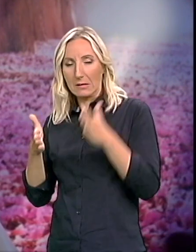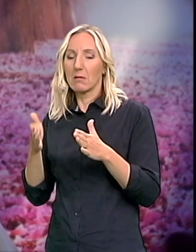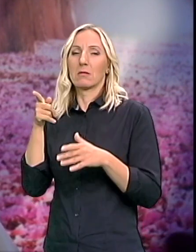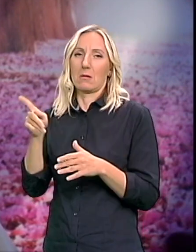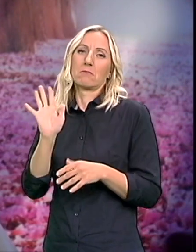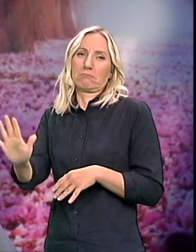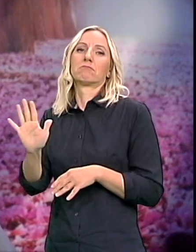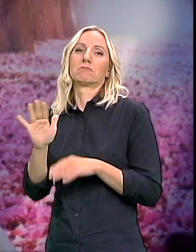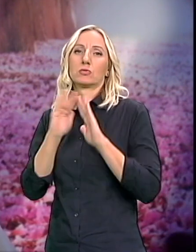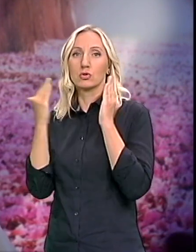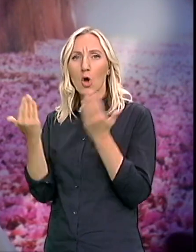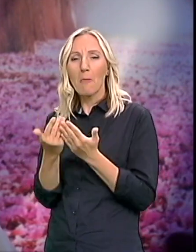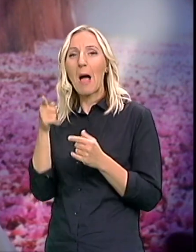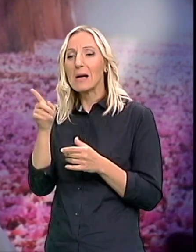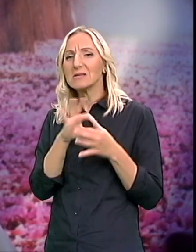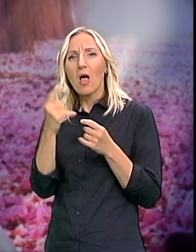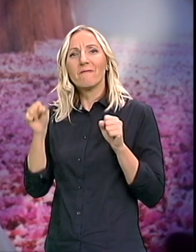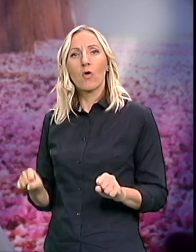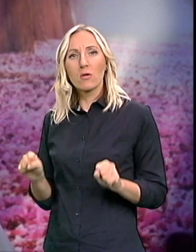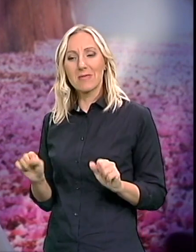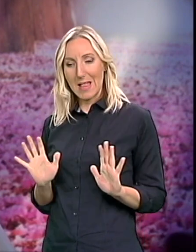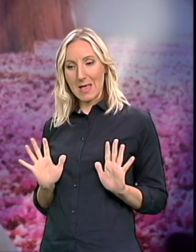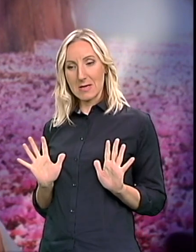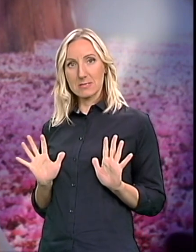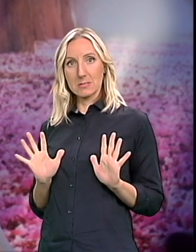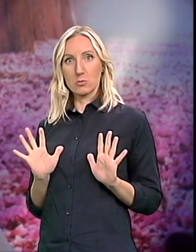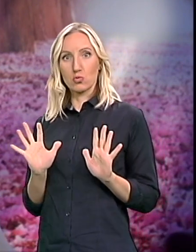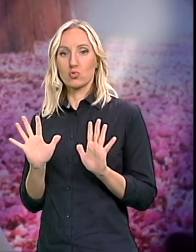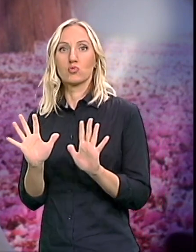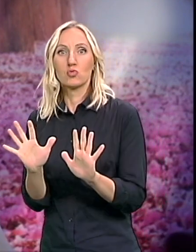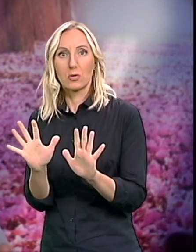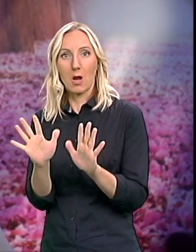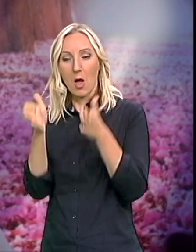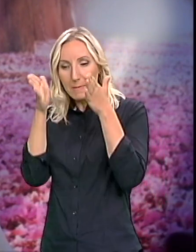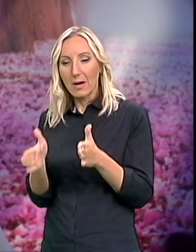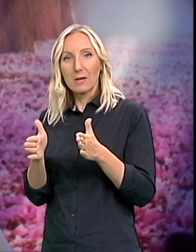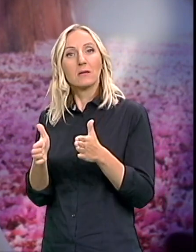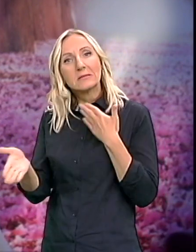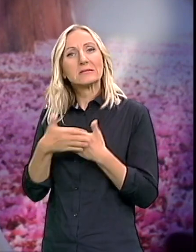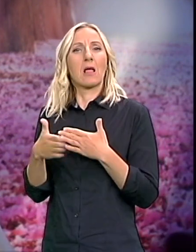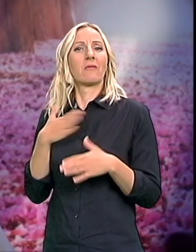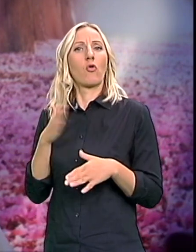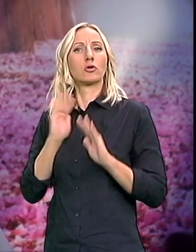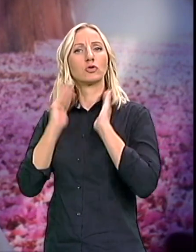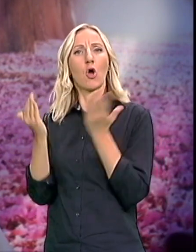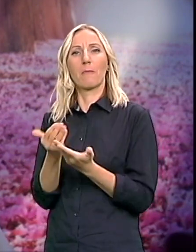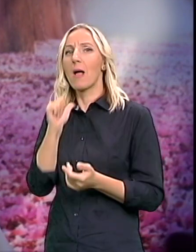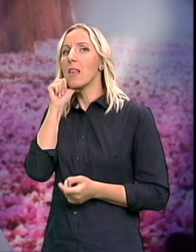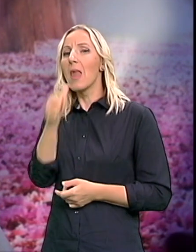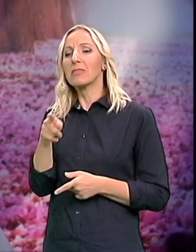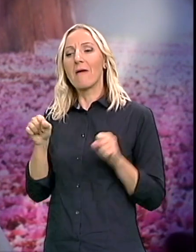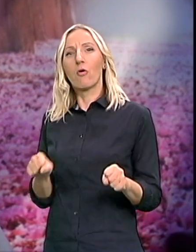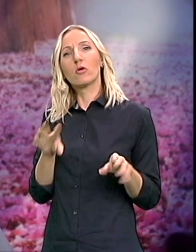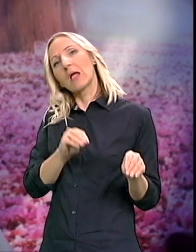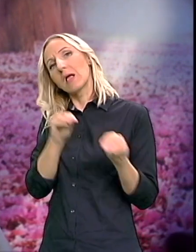sobu Međutim on je stalno gurao jednu fotelju Na još ostatak tih pregrada I zatvorio sebi potpuno I nije dao da se ta